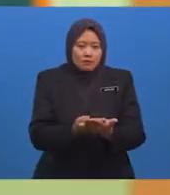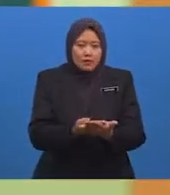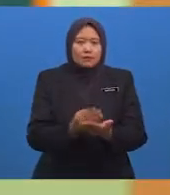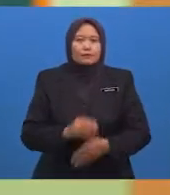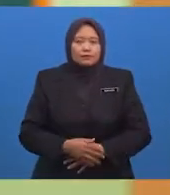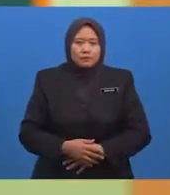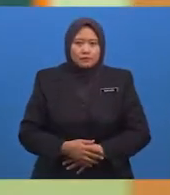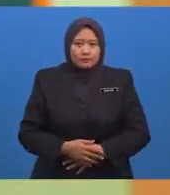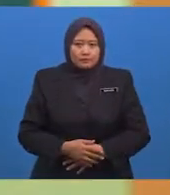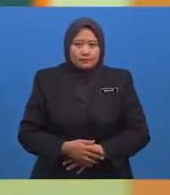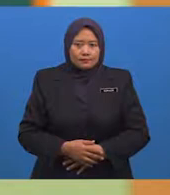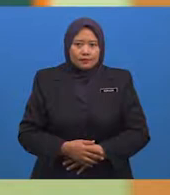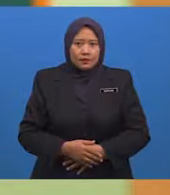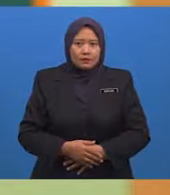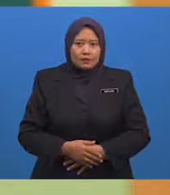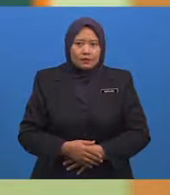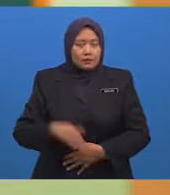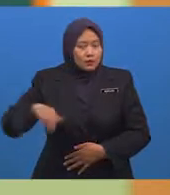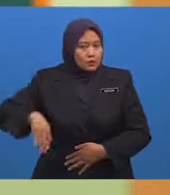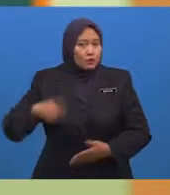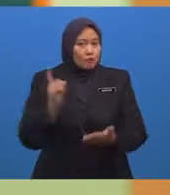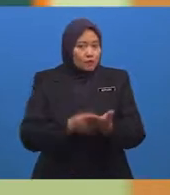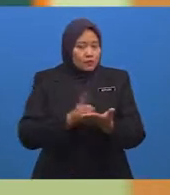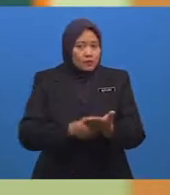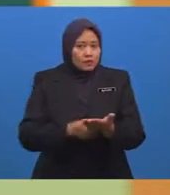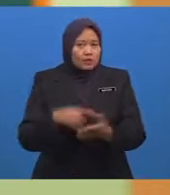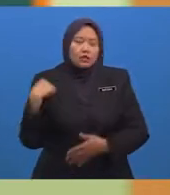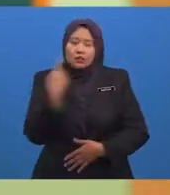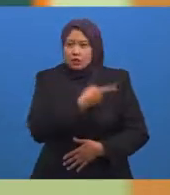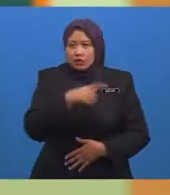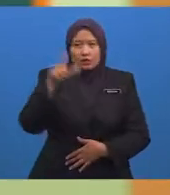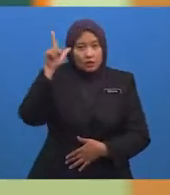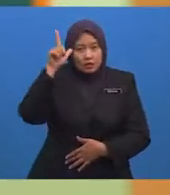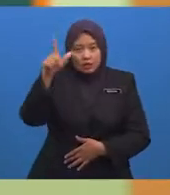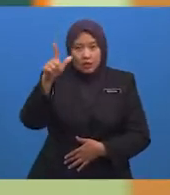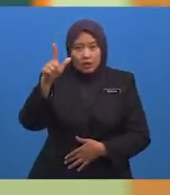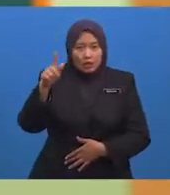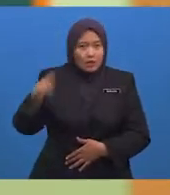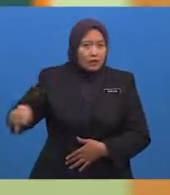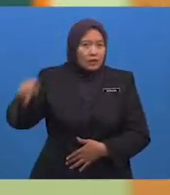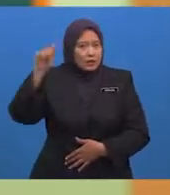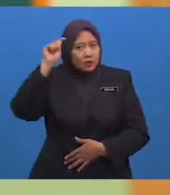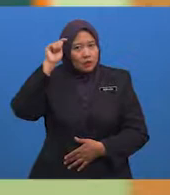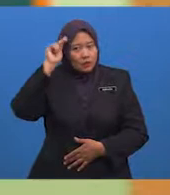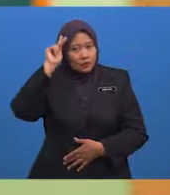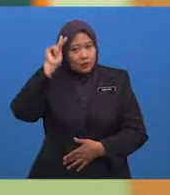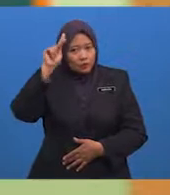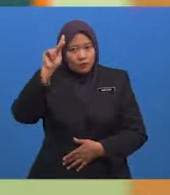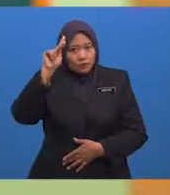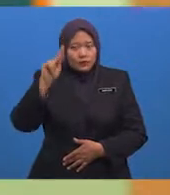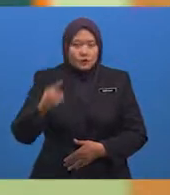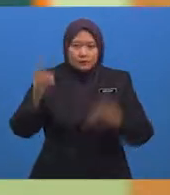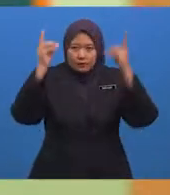bab institusi pendidikan ini Elok kita lihat konsep pendidikan di Mesir